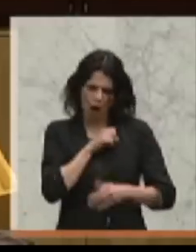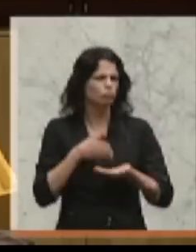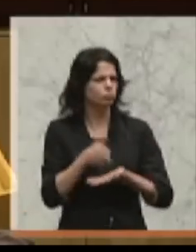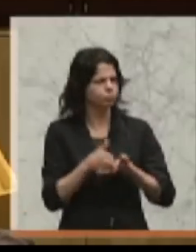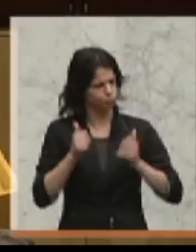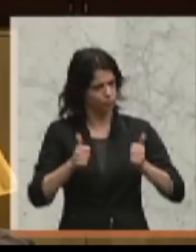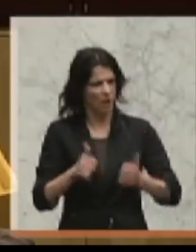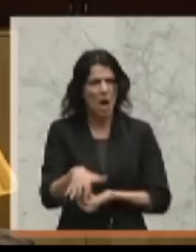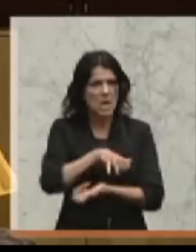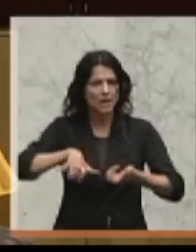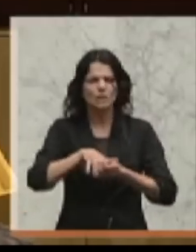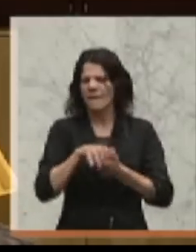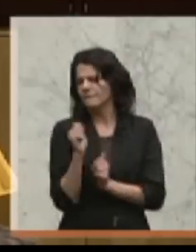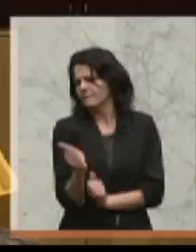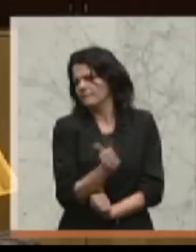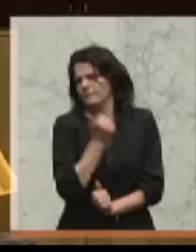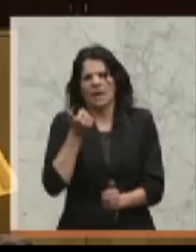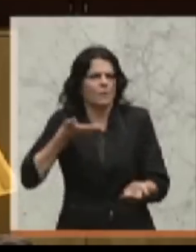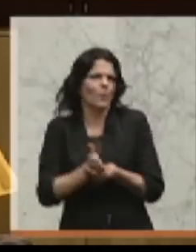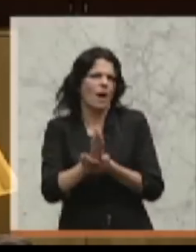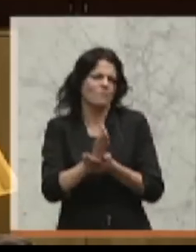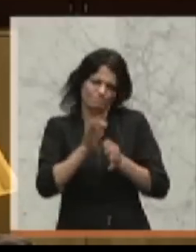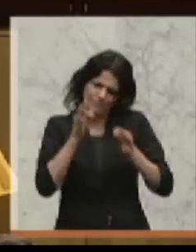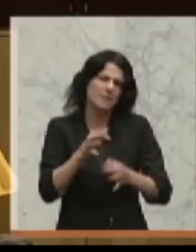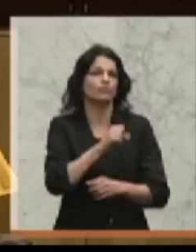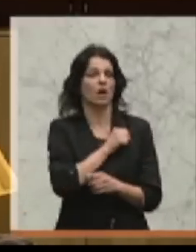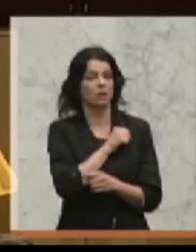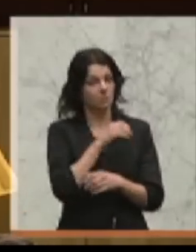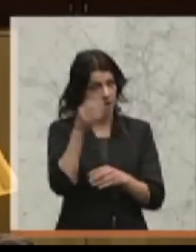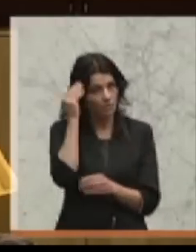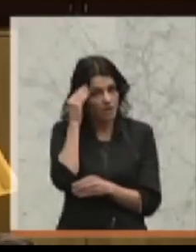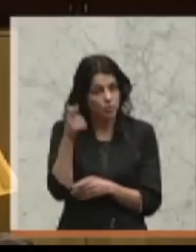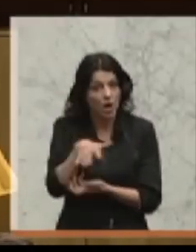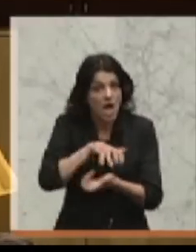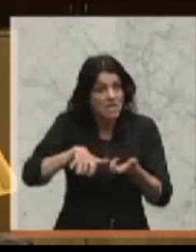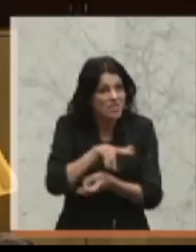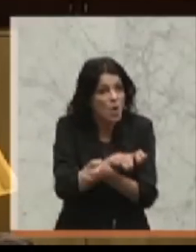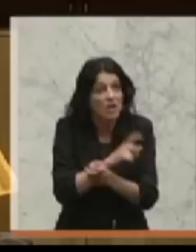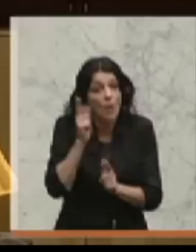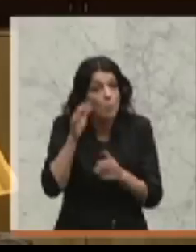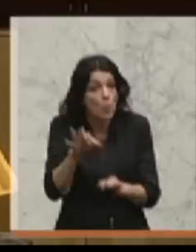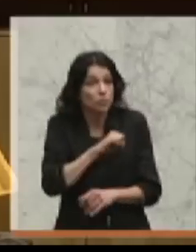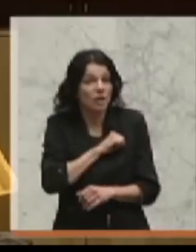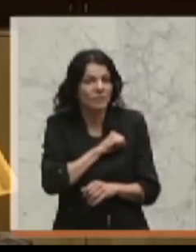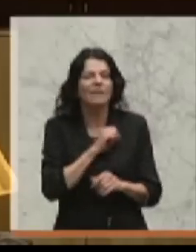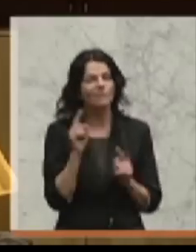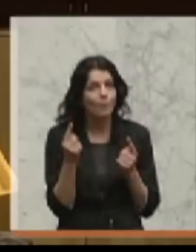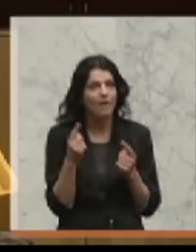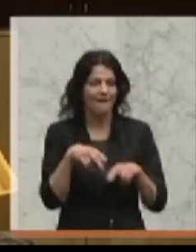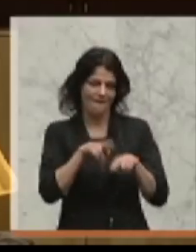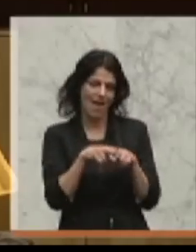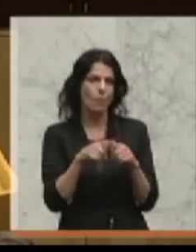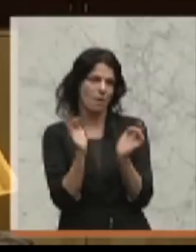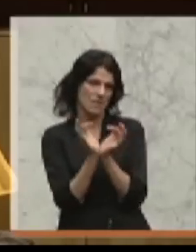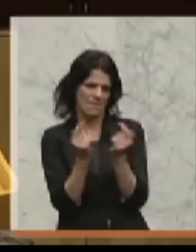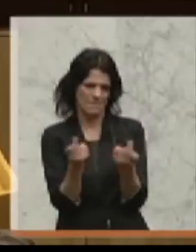sensationell bewältigt hat und gemeistert hat. Wissen Sie, die Krise in Österreich ist aus dem Grund so gut gemeistert worden, weil Klein- und Mittelbetriebe und überhaupt